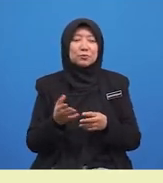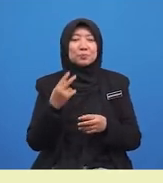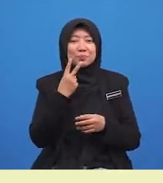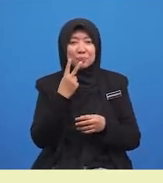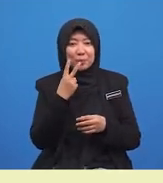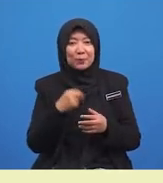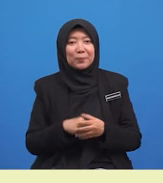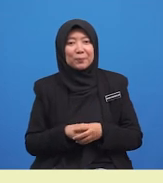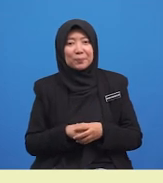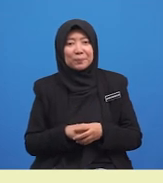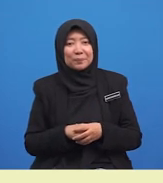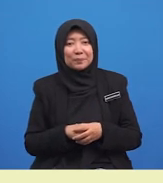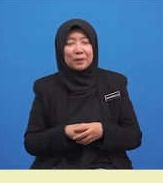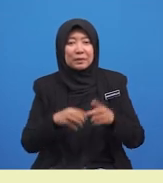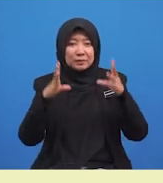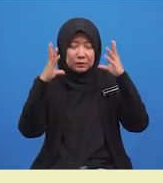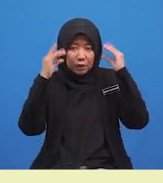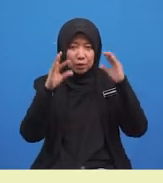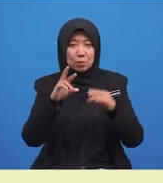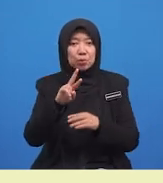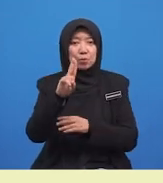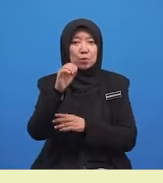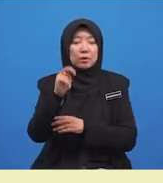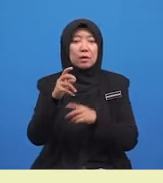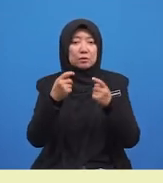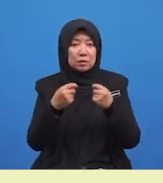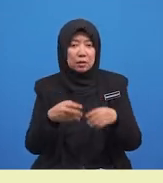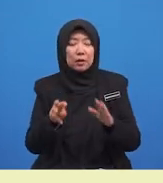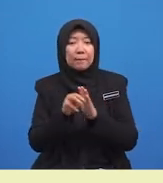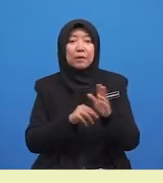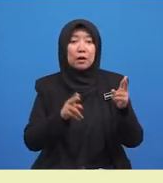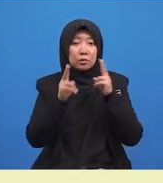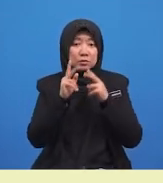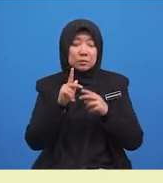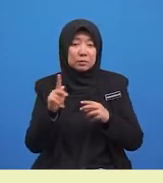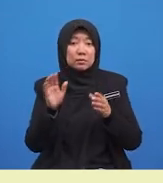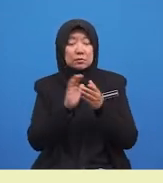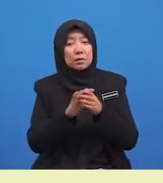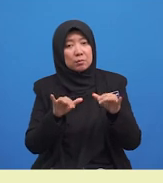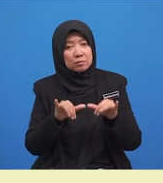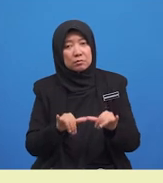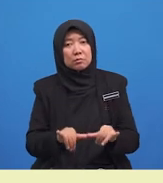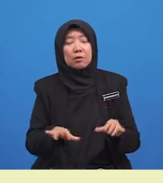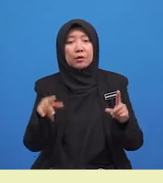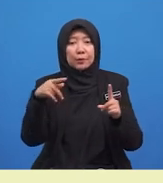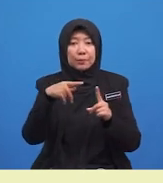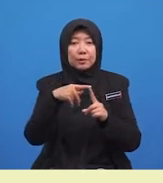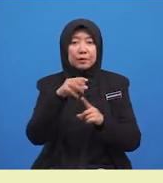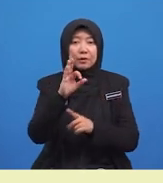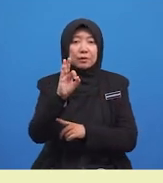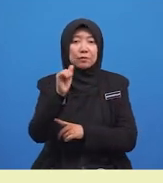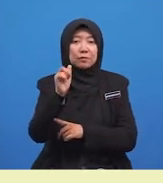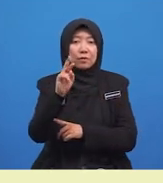Cikgu Rohana telah mengucapkan selamat tinggal kepada Farhana